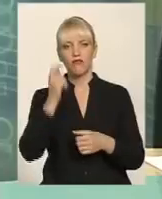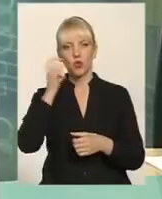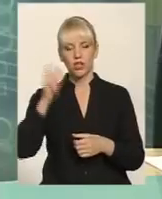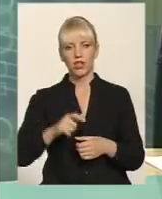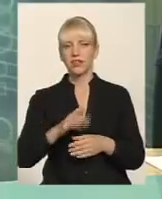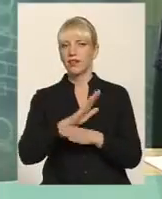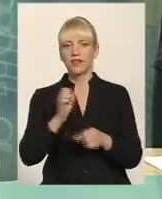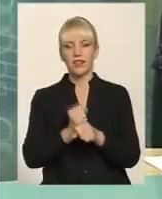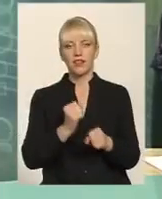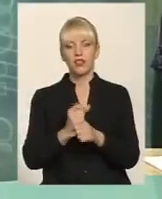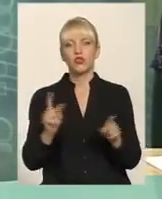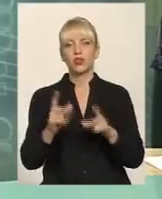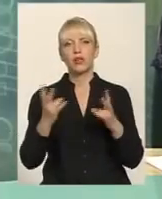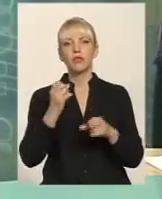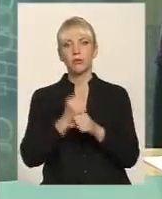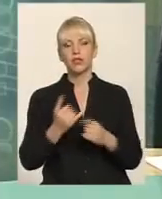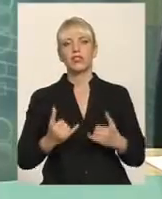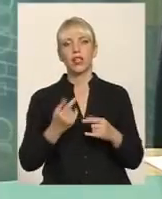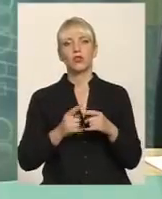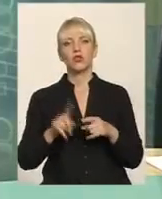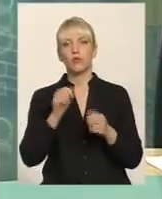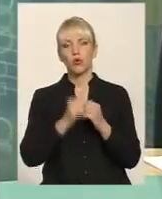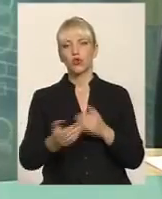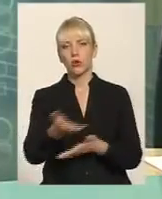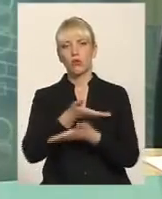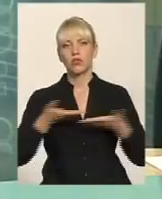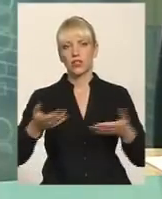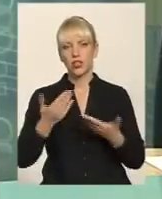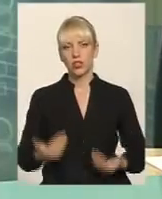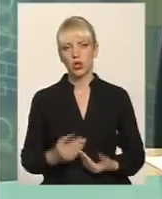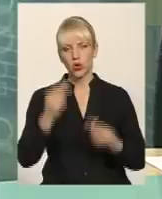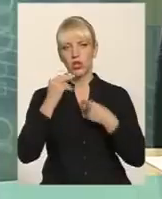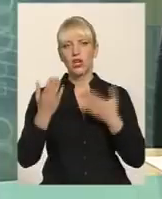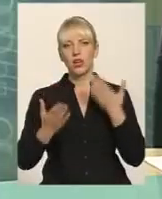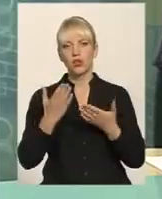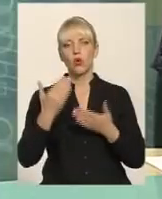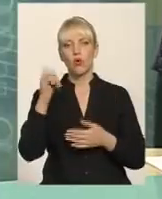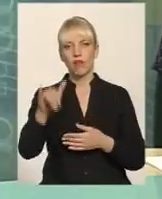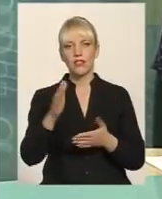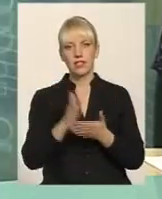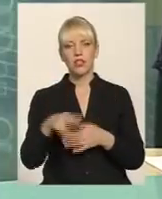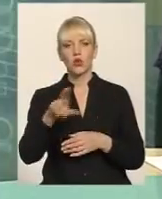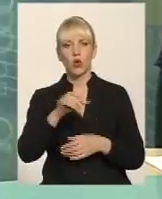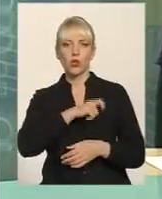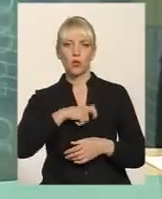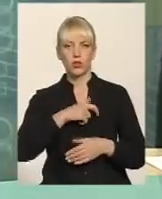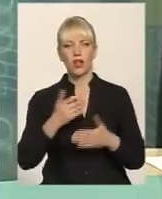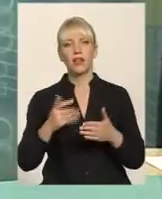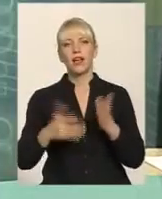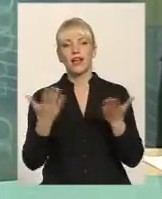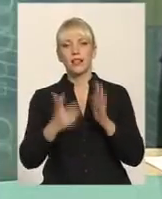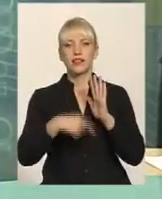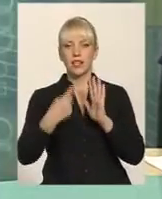не діють. Що необхідно зробити для того, аби кожному із нас жилося краще? Якщо у вас є до Народного обранця запитання, ви можете вже їх